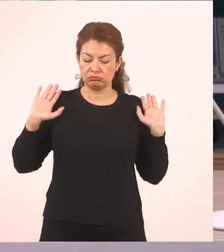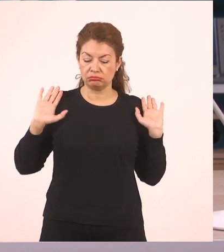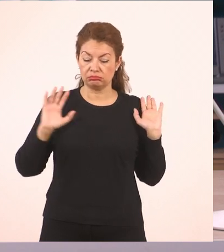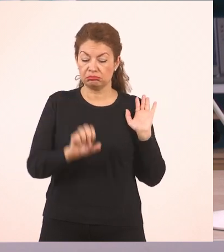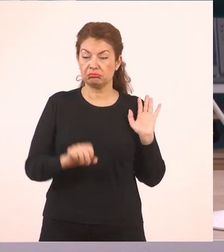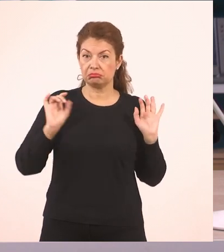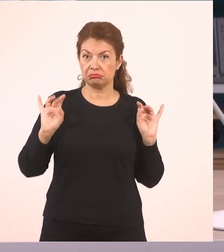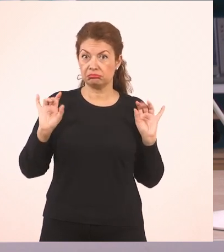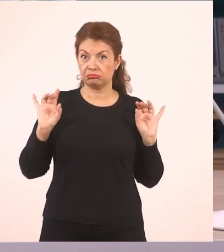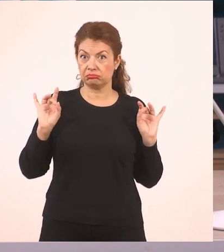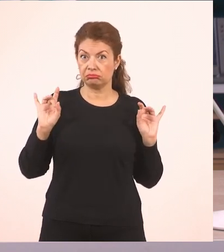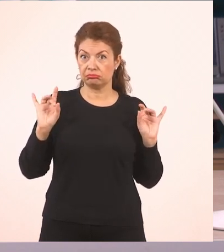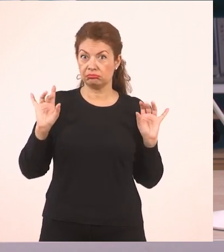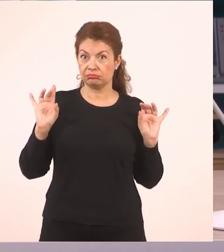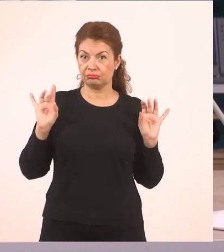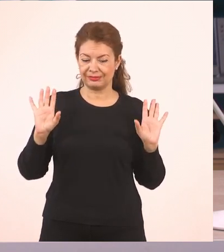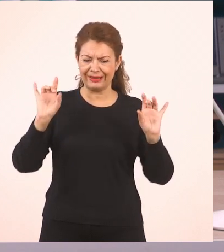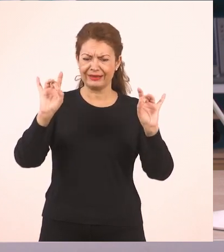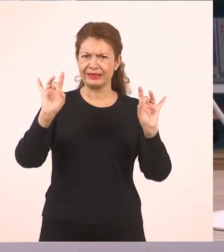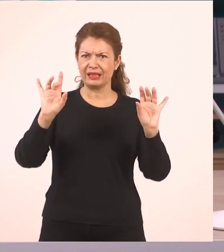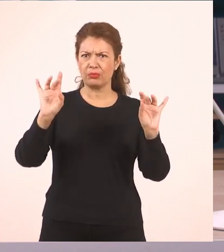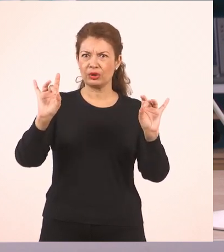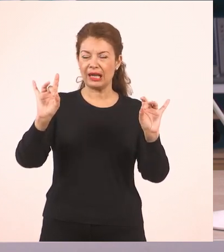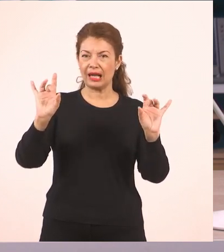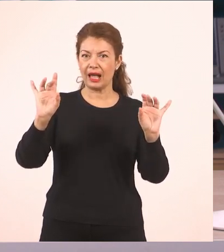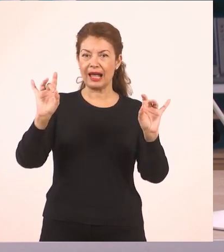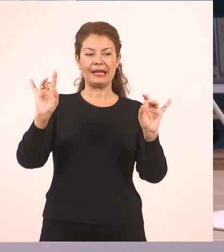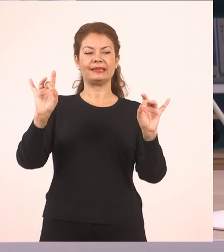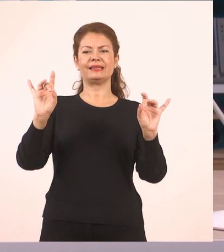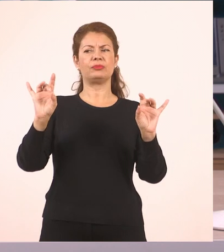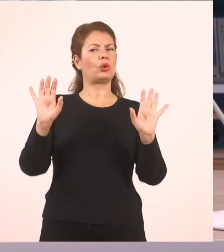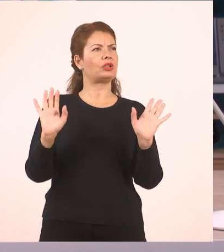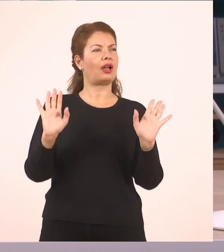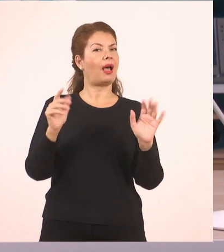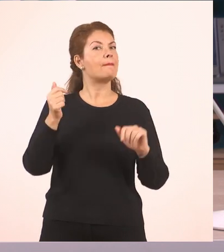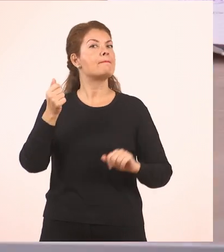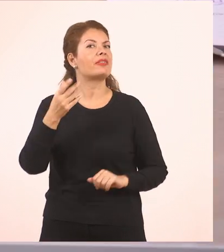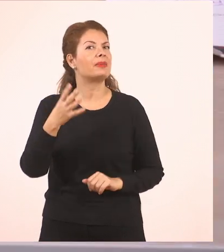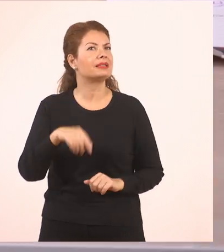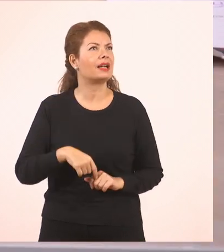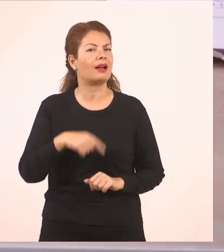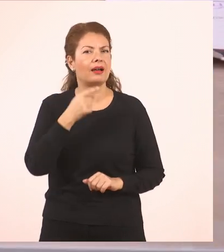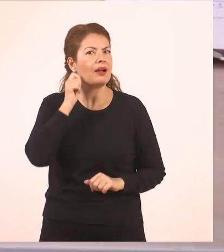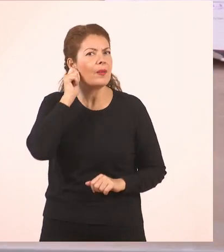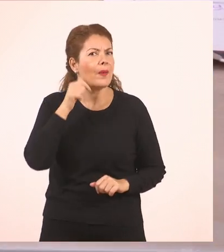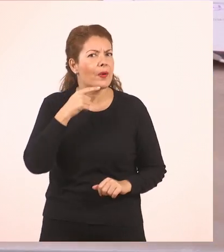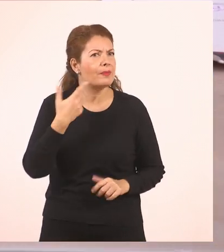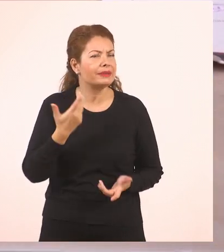έχω? Δεν έχω τίποτα. Αυτό το τίποτα έχει όνομα στα μαθηματικά. Δεν κρατώ